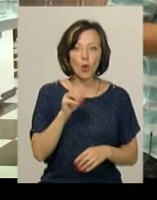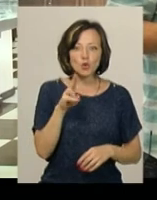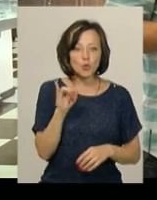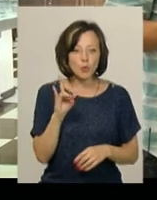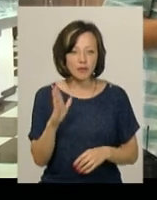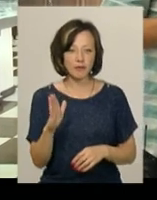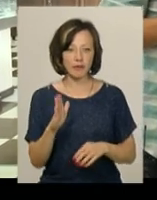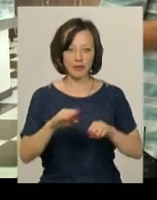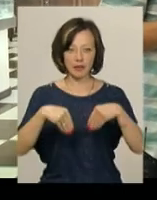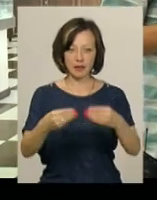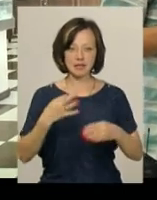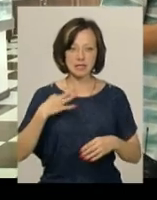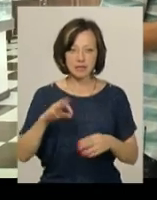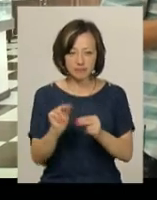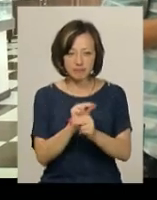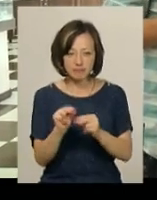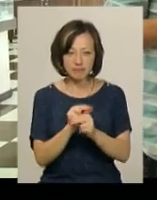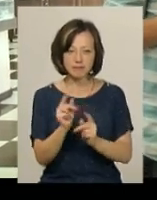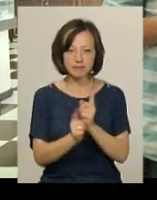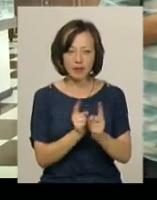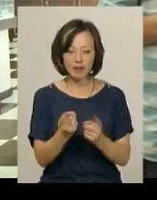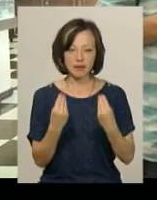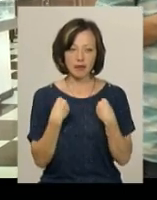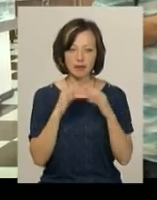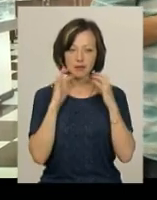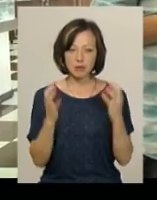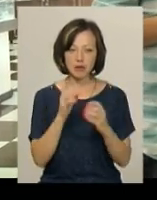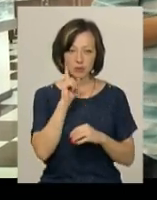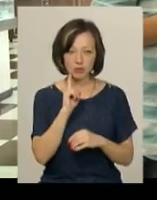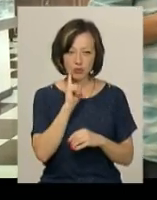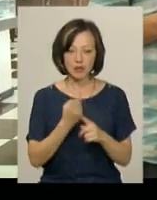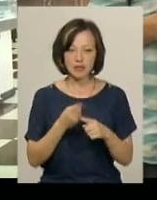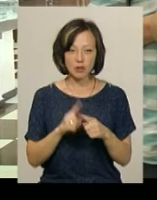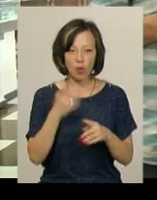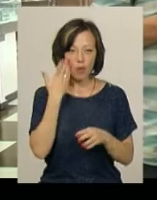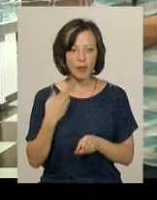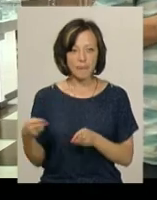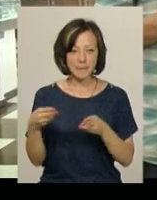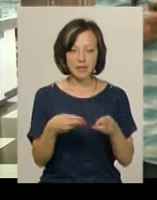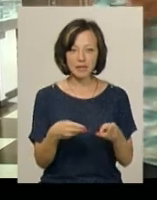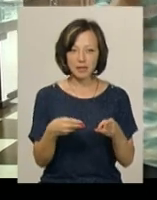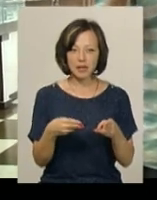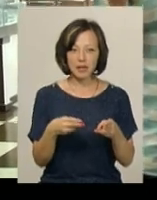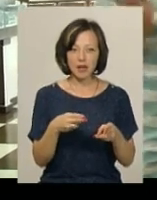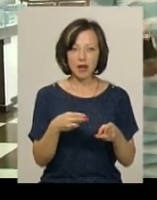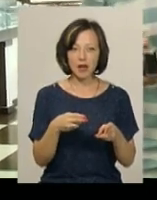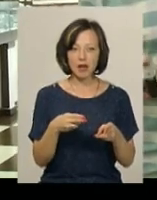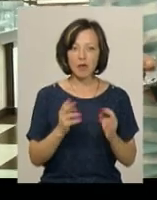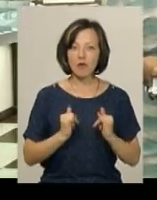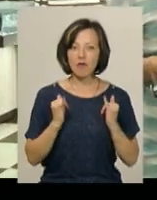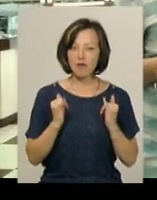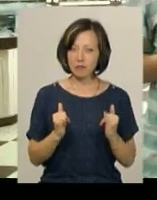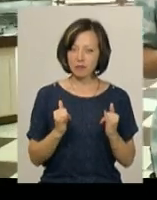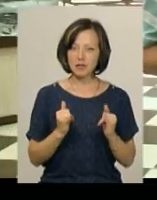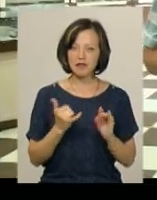його син відреставрував її і надав нам на збереження тимчасове. Так ось він, коли приїхав, Іосиф Ізраїльович, поважна людина,